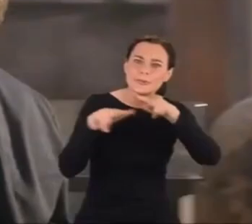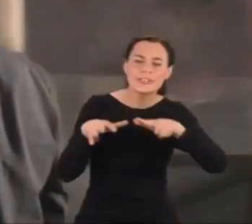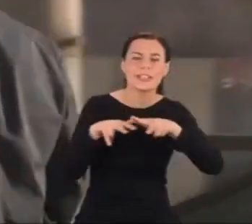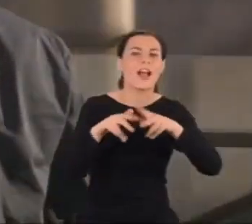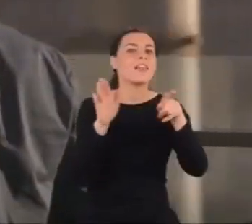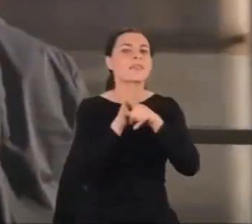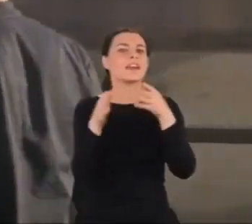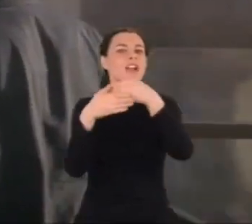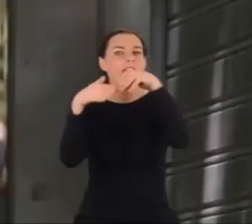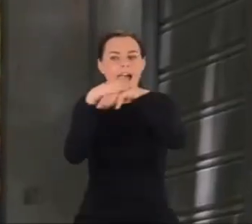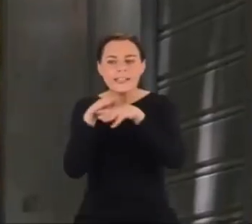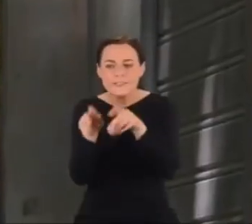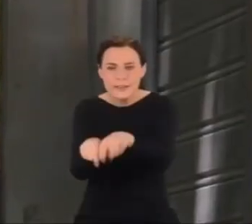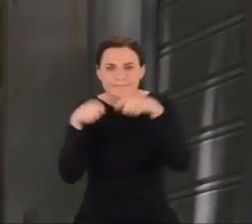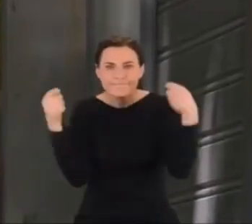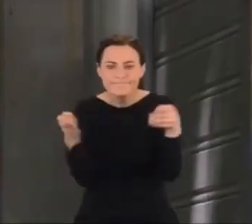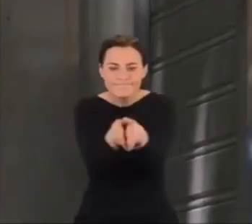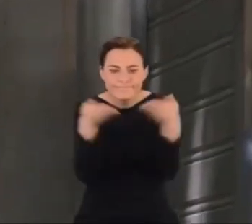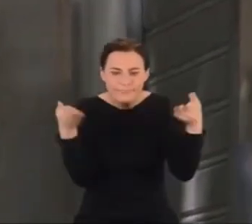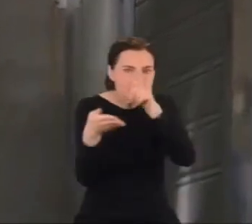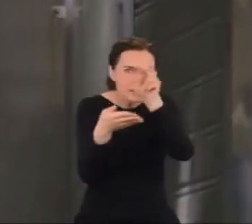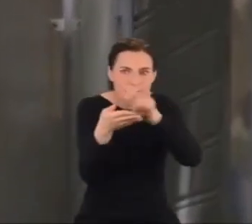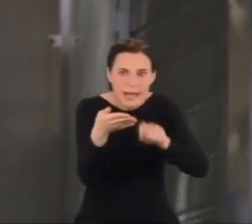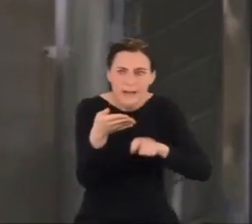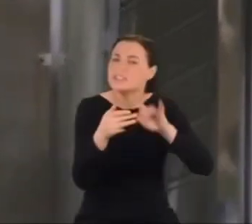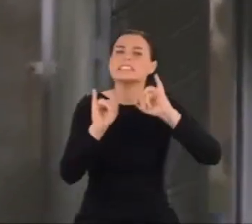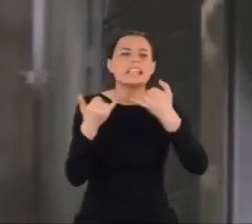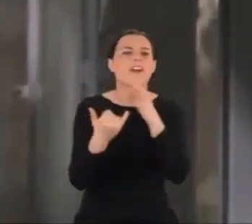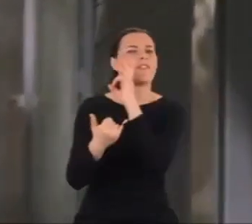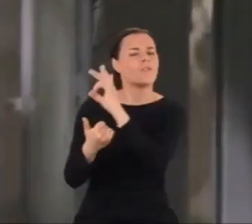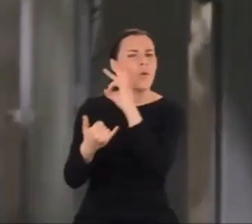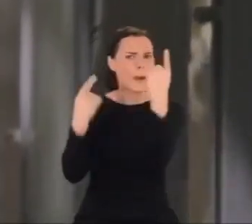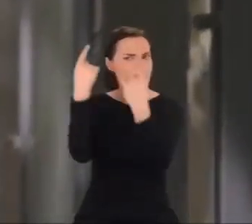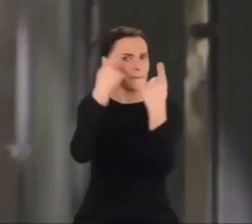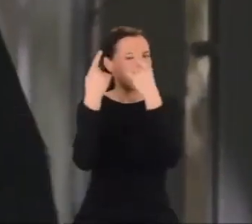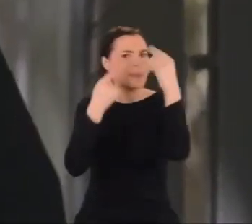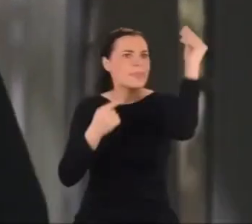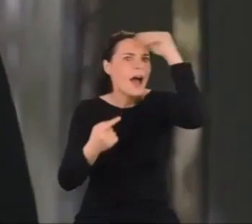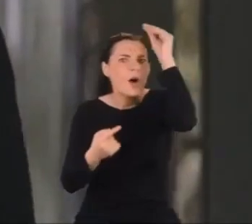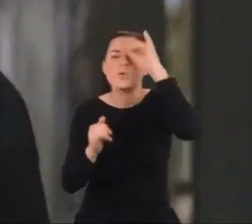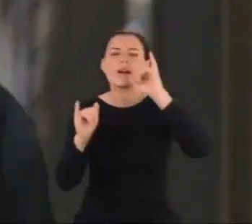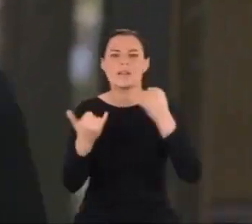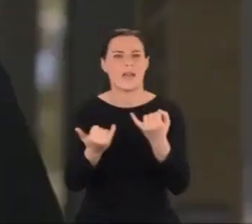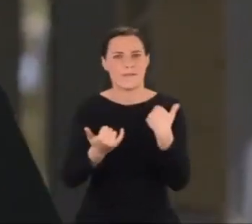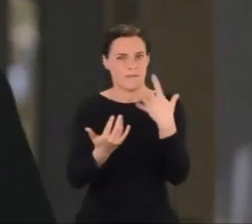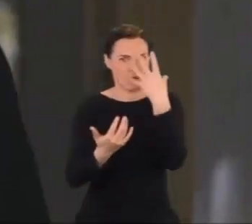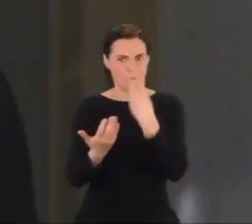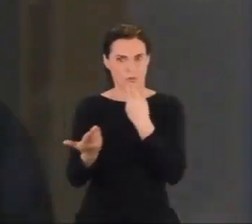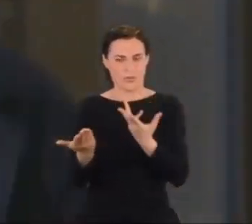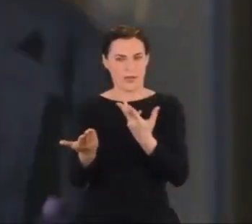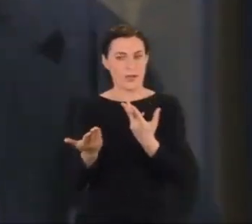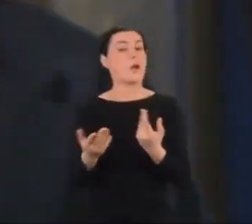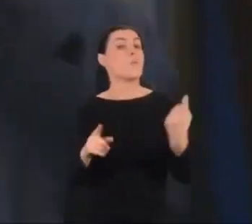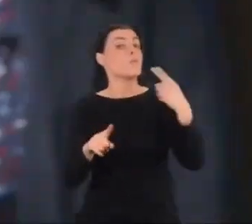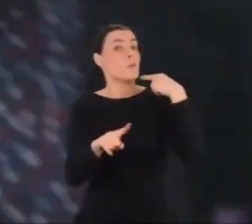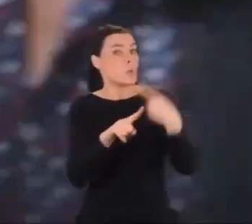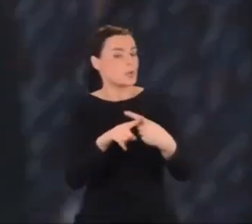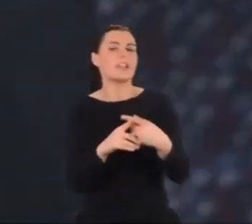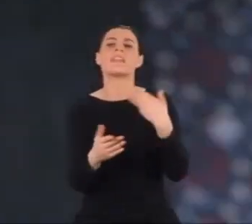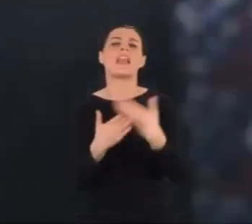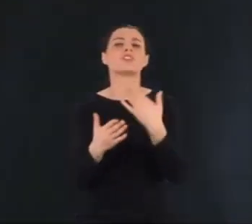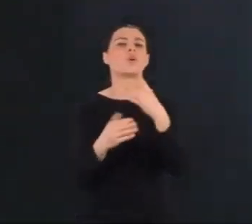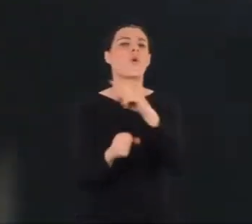ten sposób zrozumiemy, jaką drogą doszedł do swojej teorii neutrin. A być może także odkryjemy, dlaczego postanowił